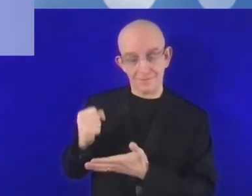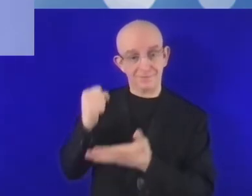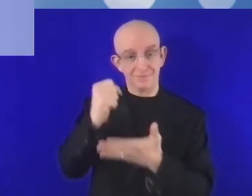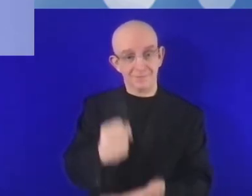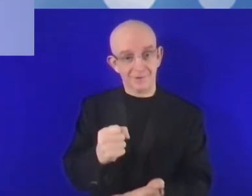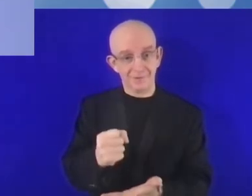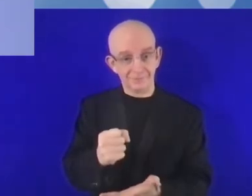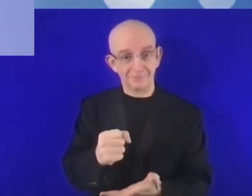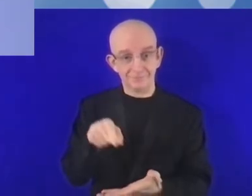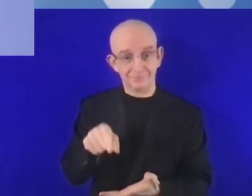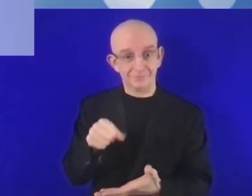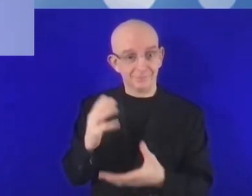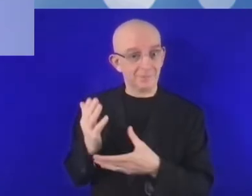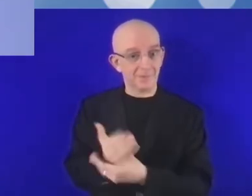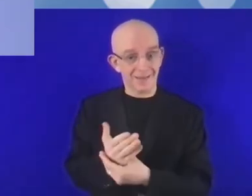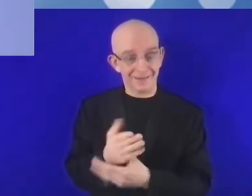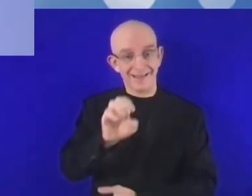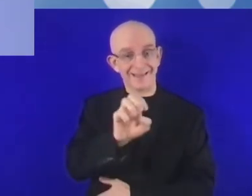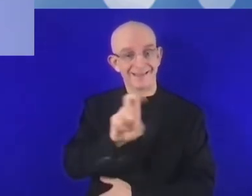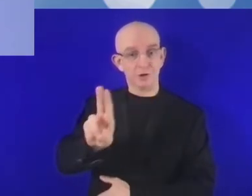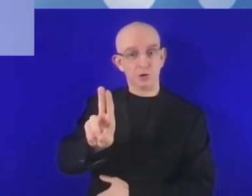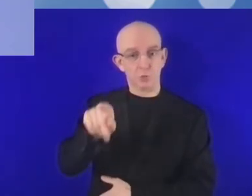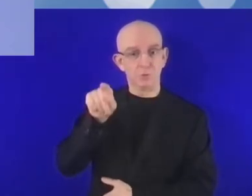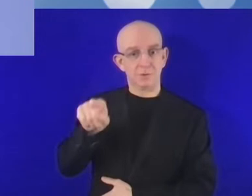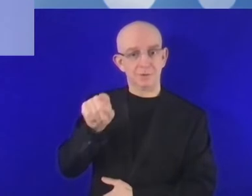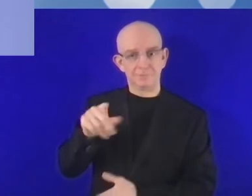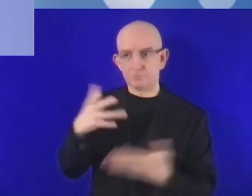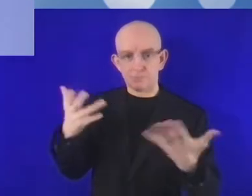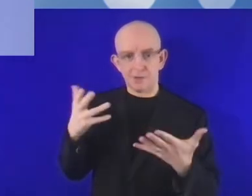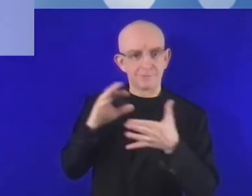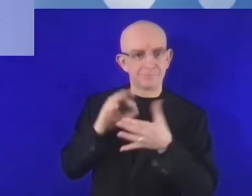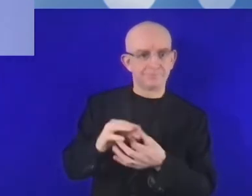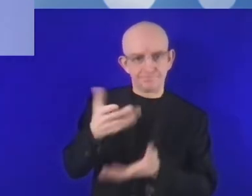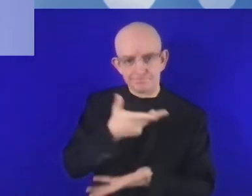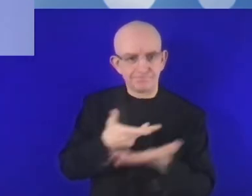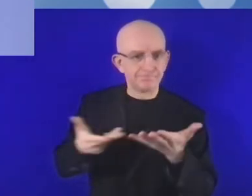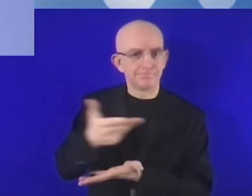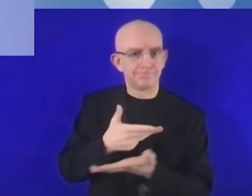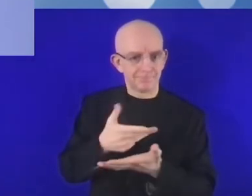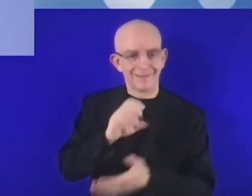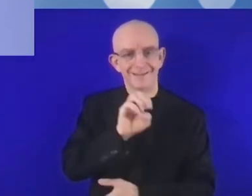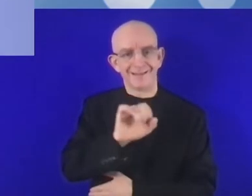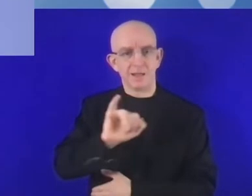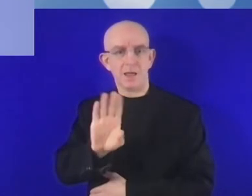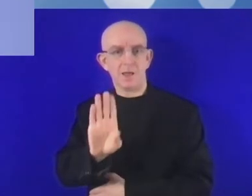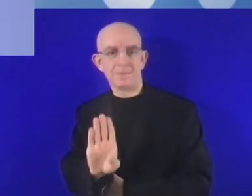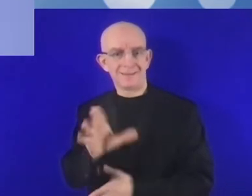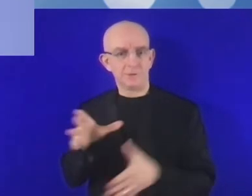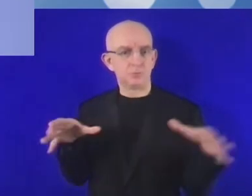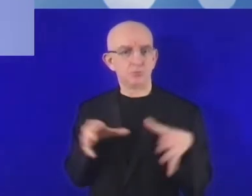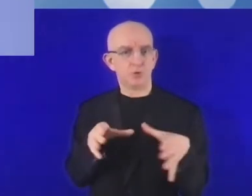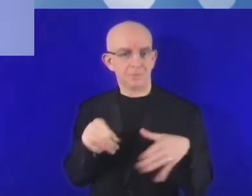cała nasza grupa bankowa jest właściwie